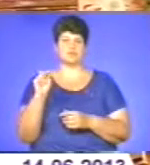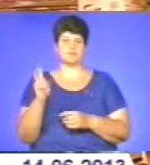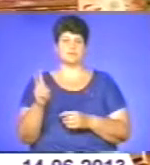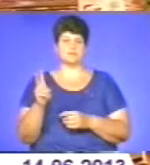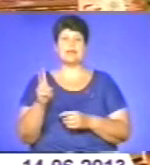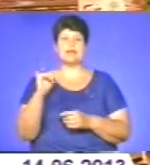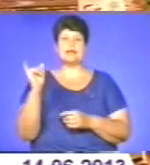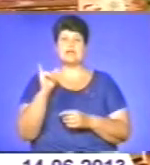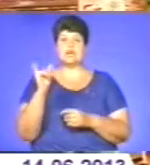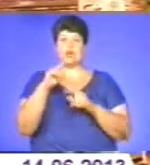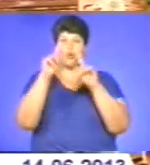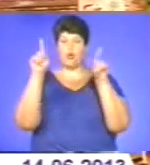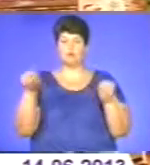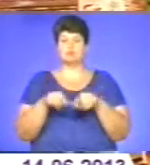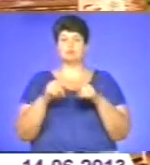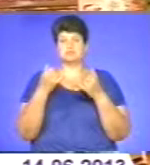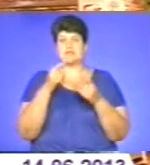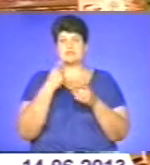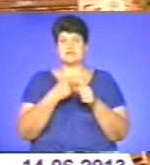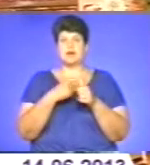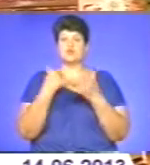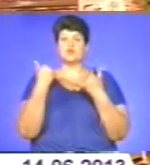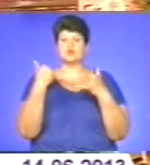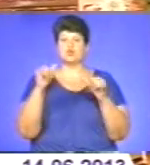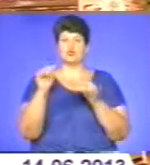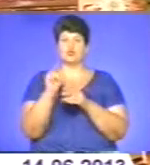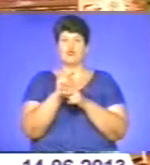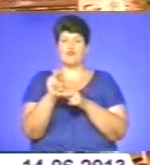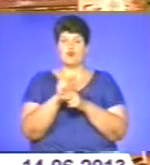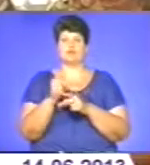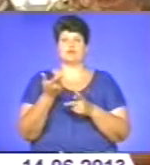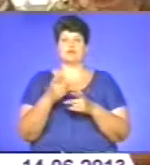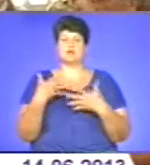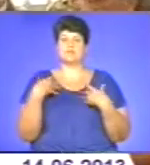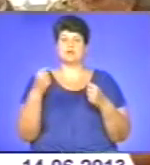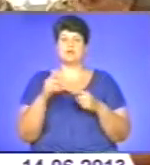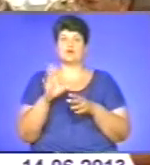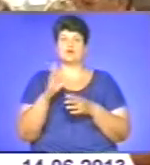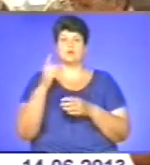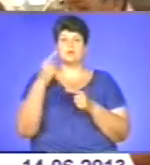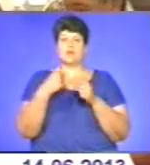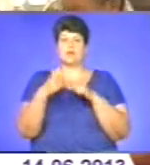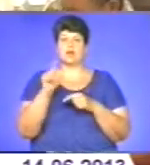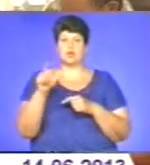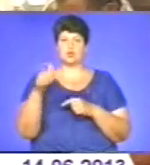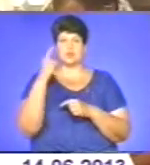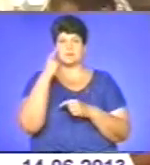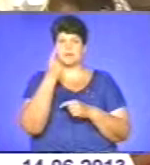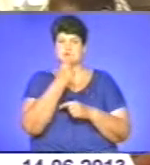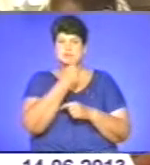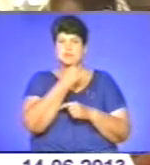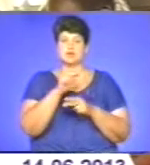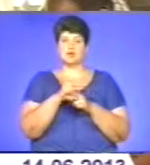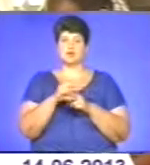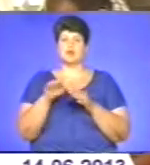Ікону не дарма називають чудотворною, адже вона стіляє від головних болих, виробніх та повратає людям зір. Перша згадка про цей образ